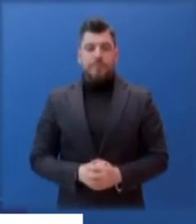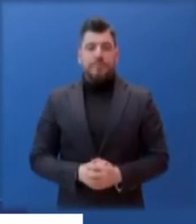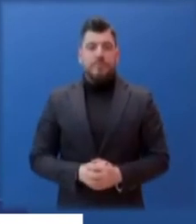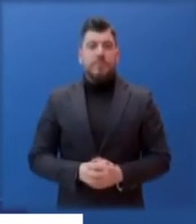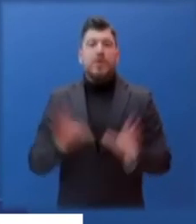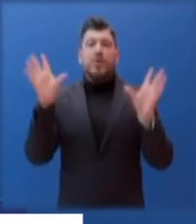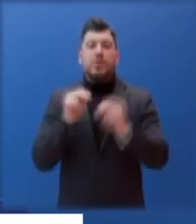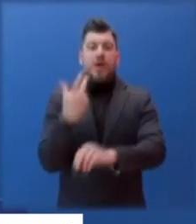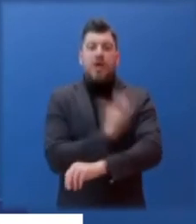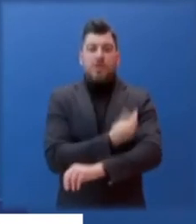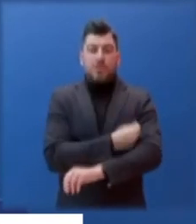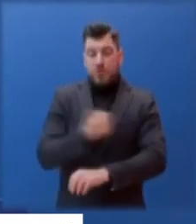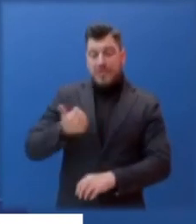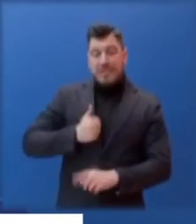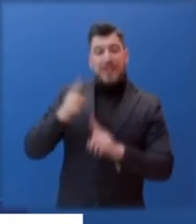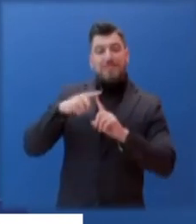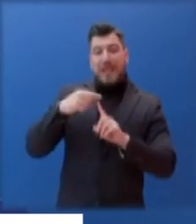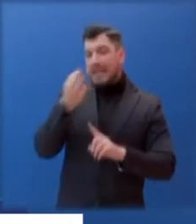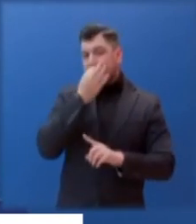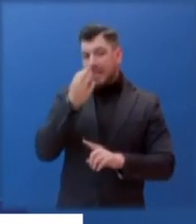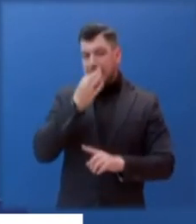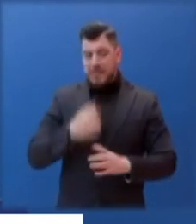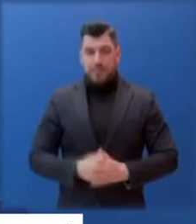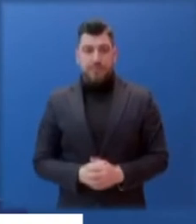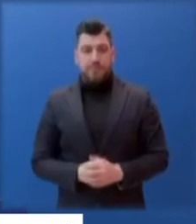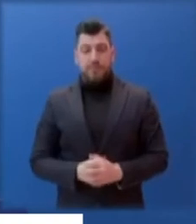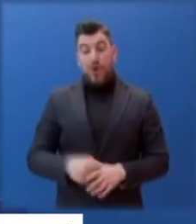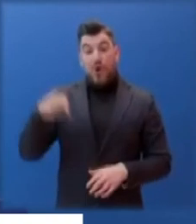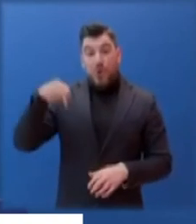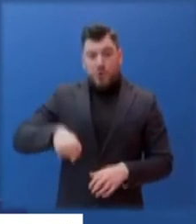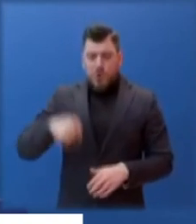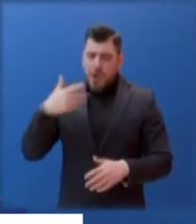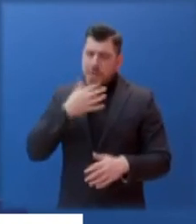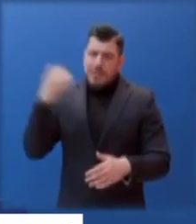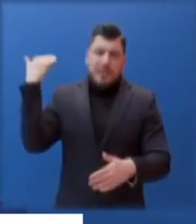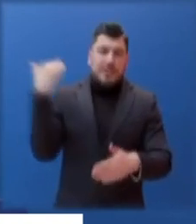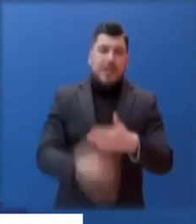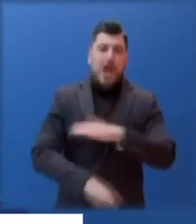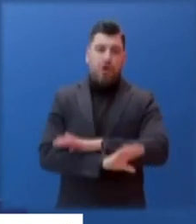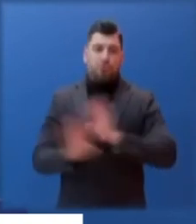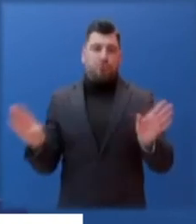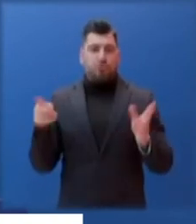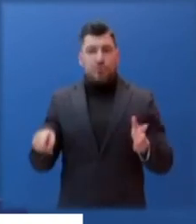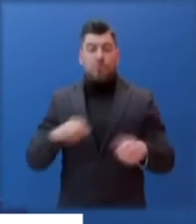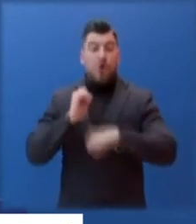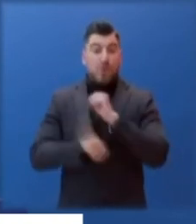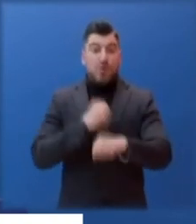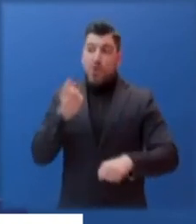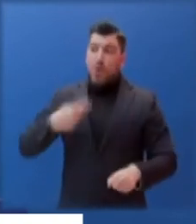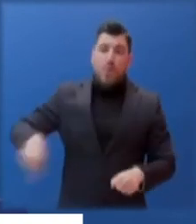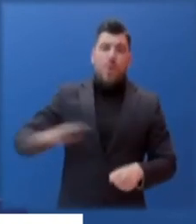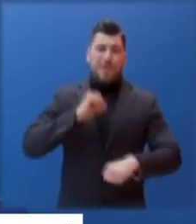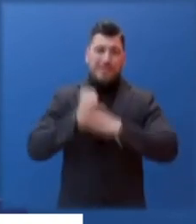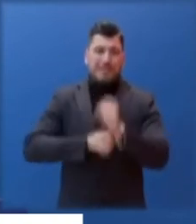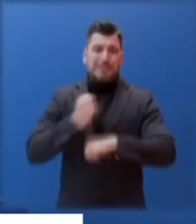εμβολιασμούς και τα self-test. Δίνουμε τώρα τις τελευταίες μάχες σε ένα πόλεμο που ήδη κερδίθηκε από την επιστήμη και